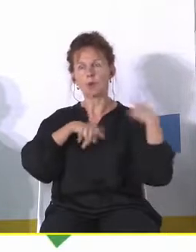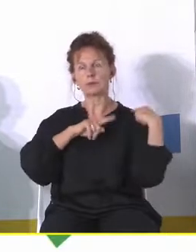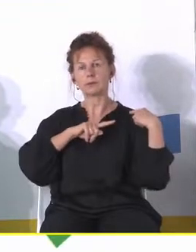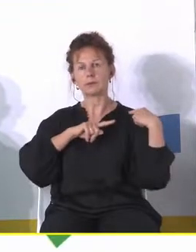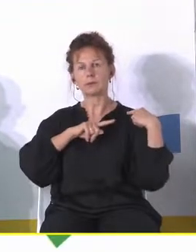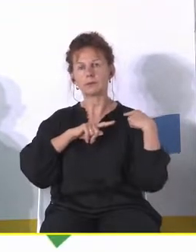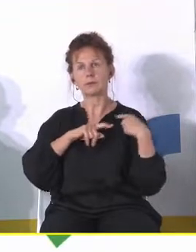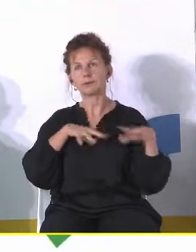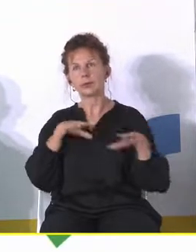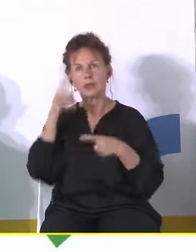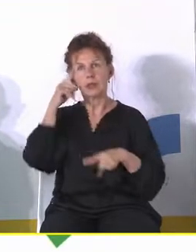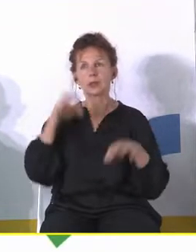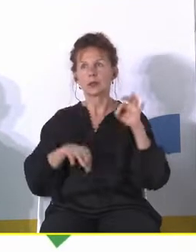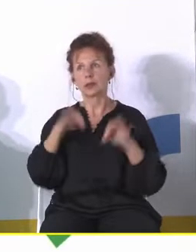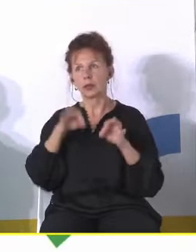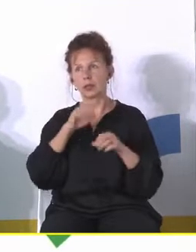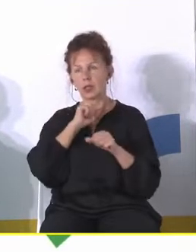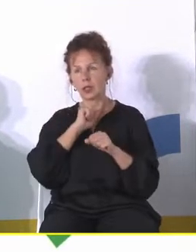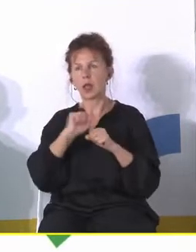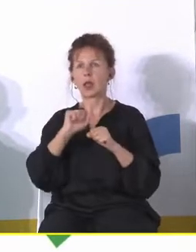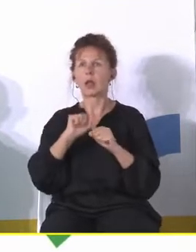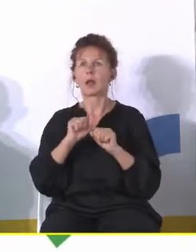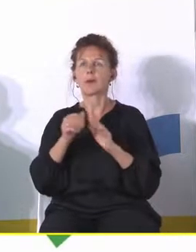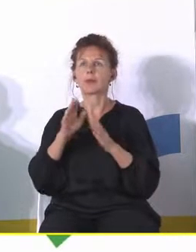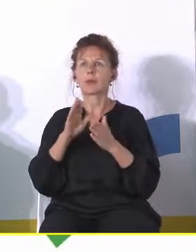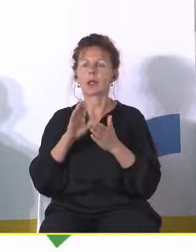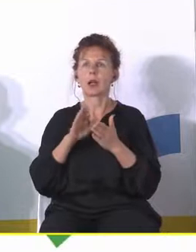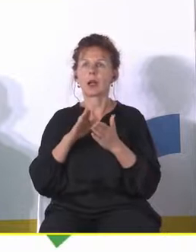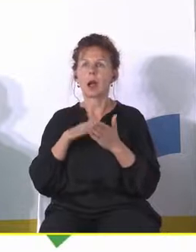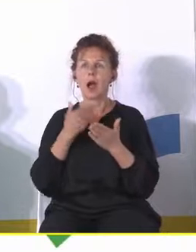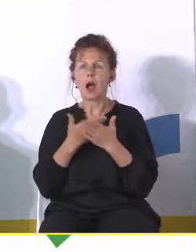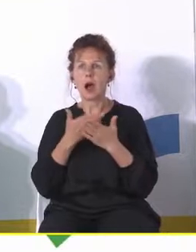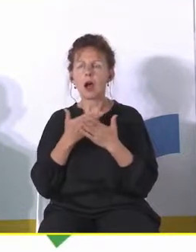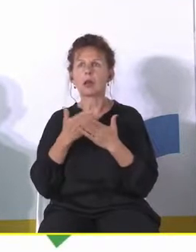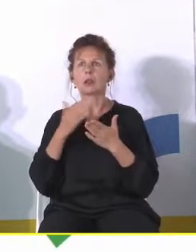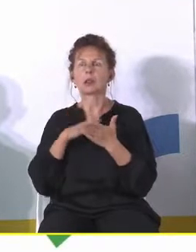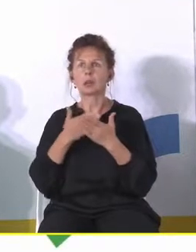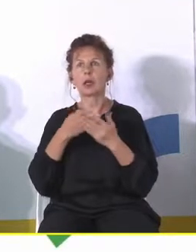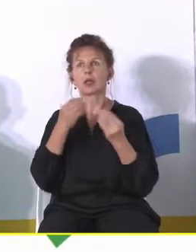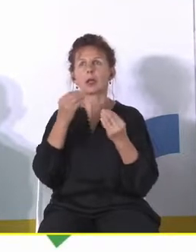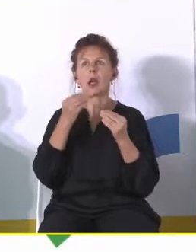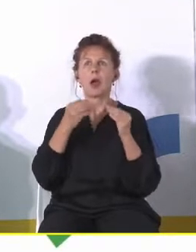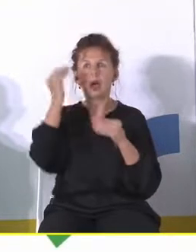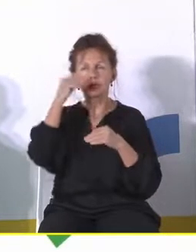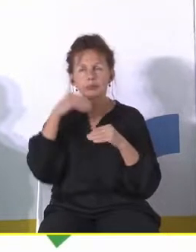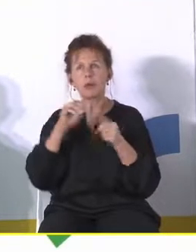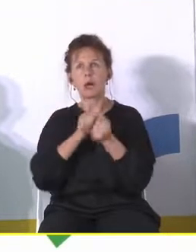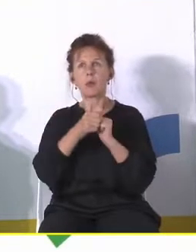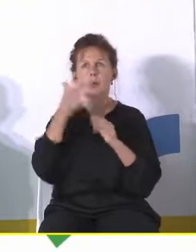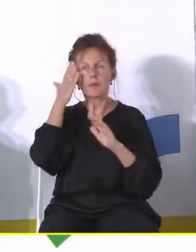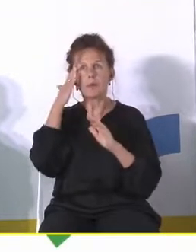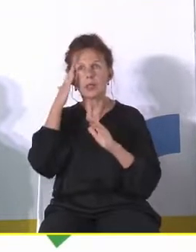pochodzenia rodziców, którzy dajmy na to wykształcili się w mieście lub w mieście, przez jakiś czas mieszkali